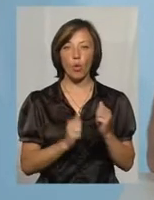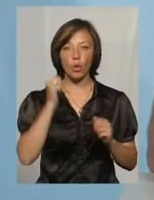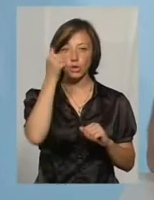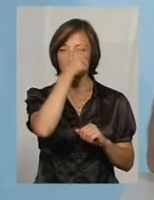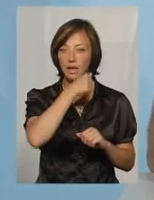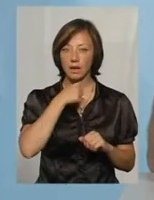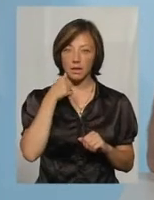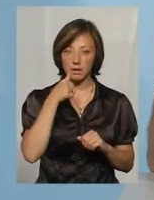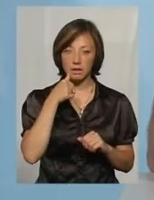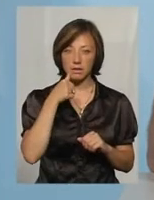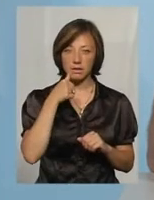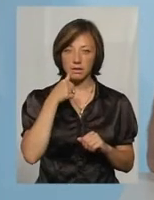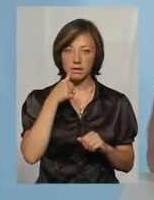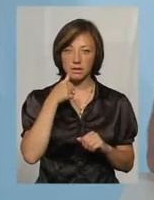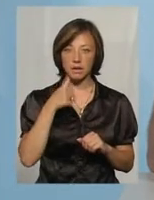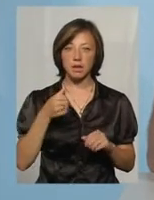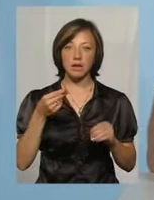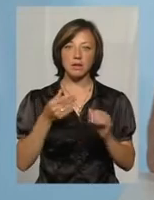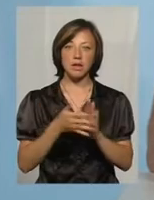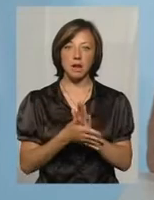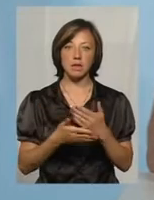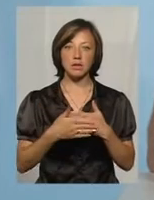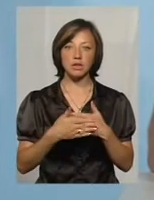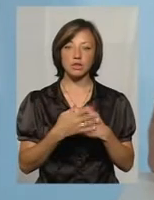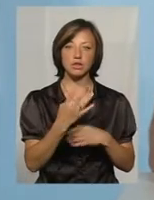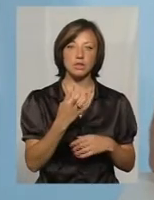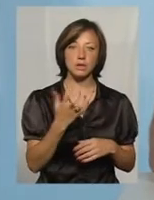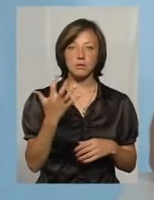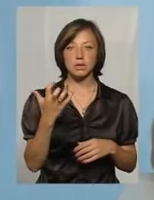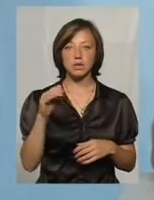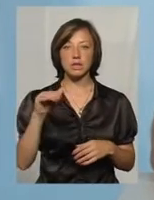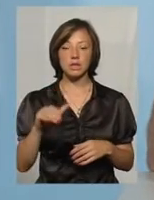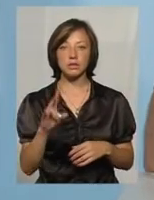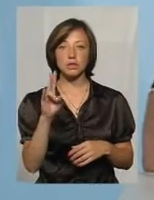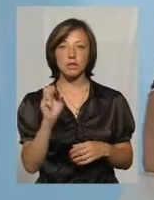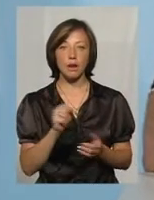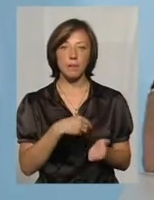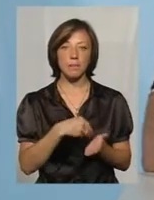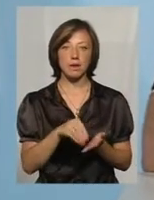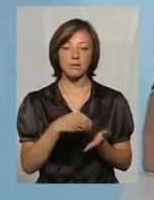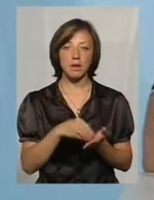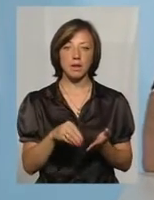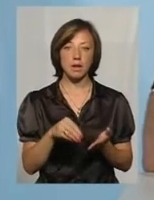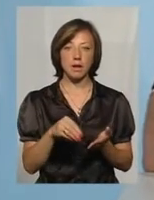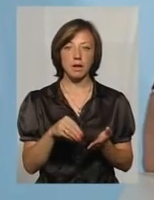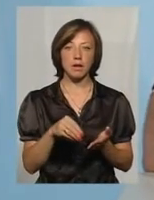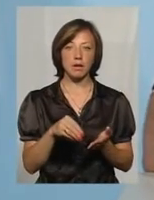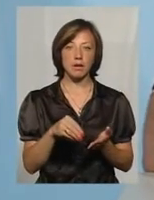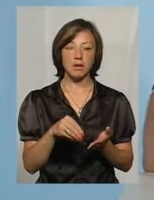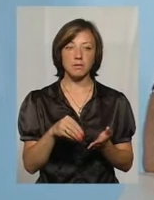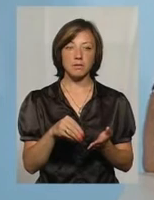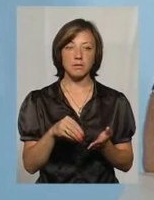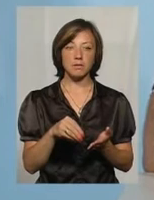тратиться приблизно 400-500 тисяч на придбання препаратів еритропоетину